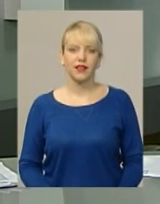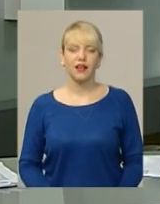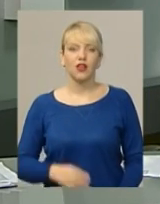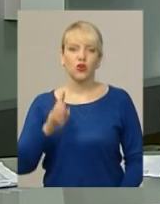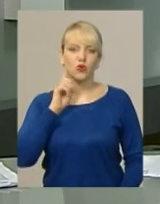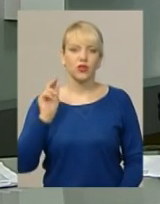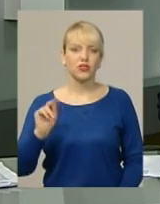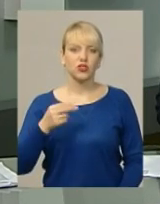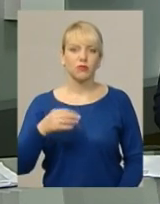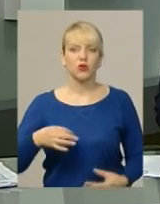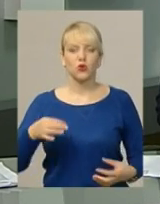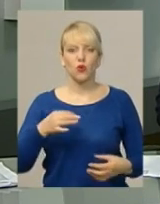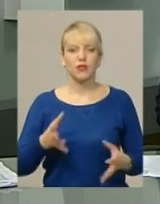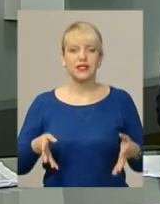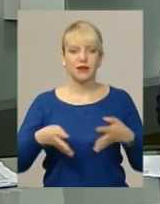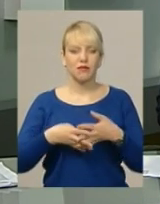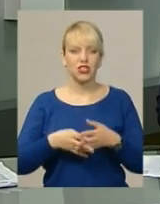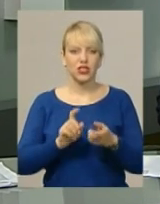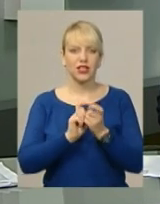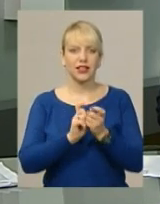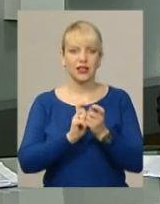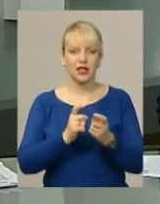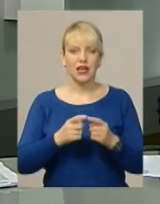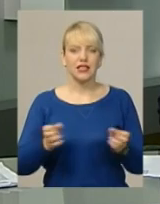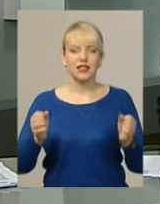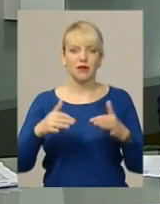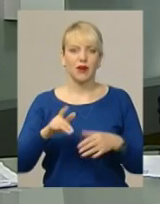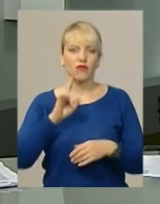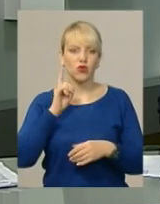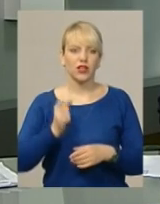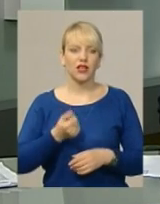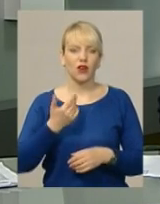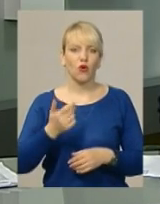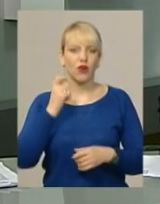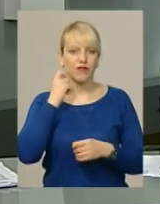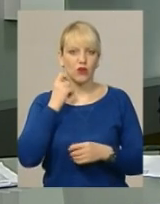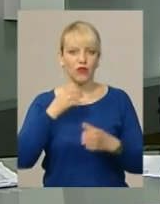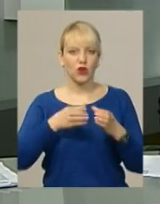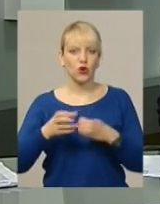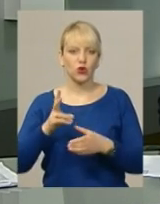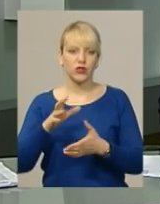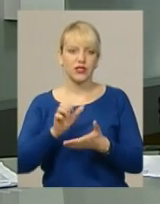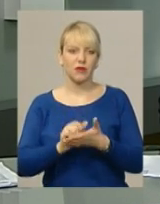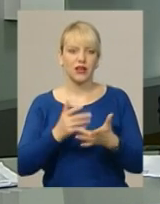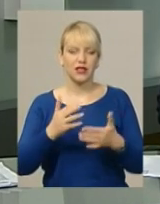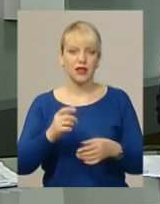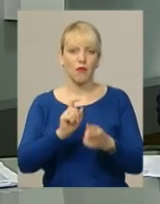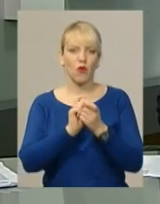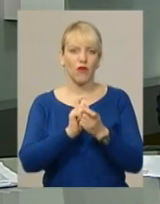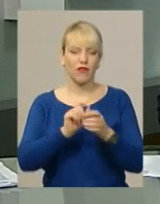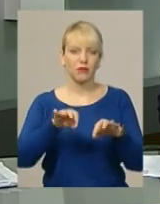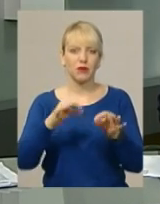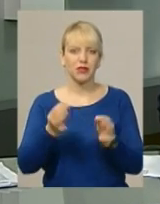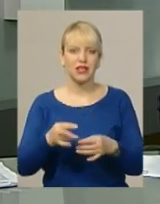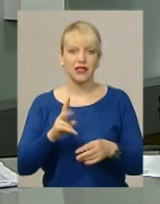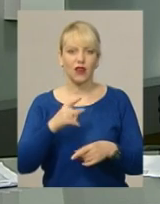Юнацький чемпіонат області зі змішаних єдиноборств зібрав юнаків кількох вікових груп, які займаються різними бойовими мистецтвами. Та, як